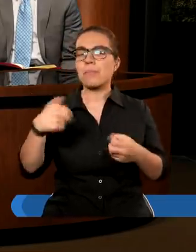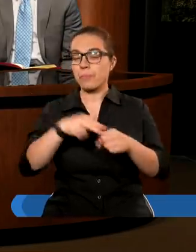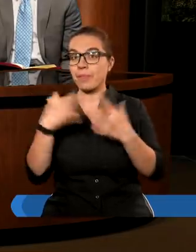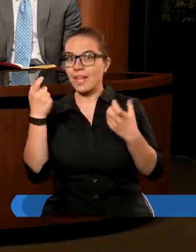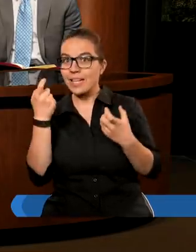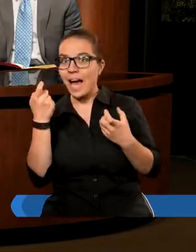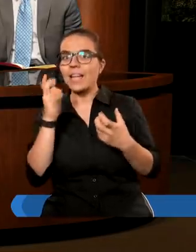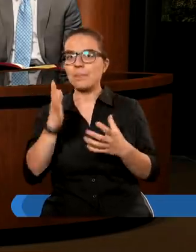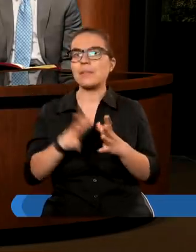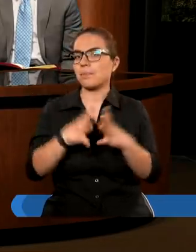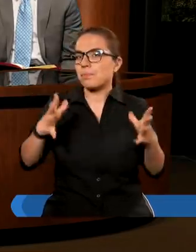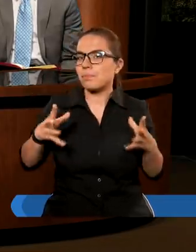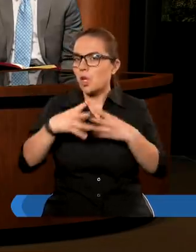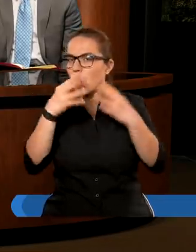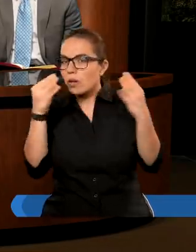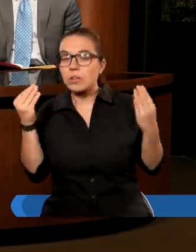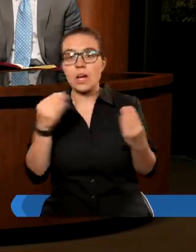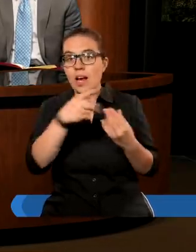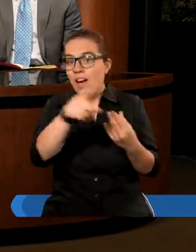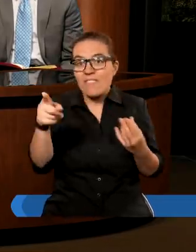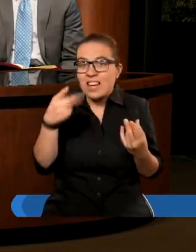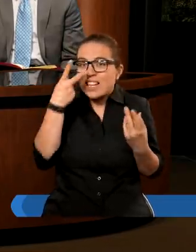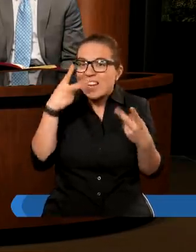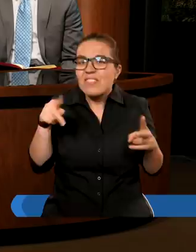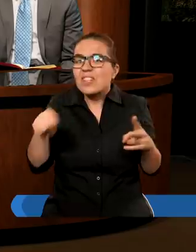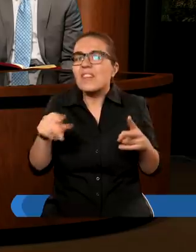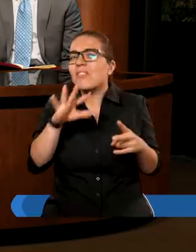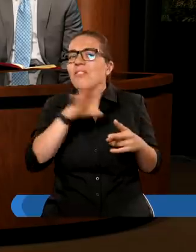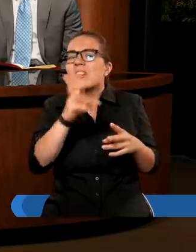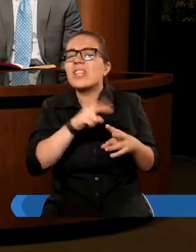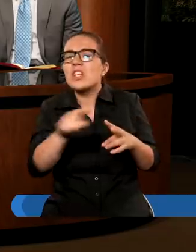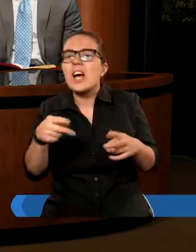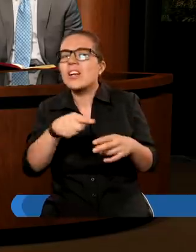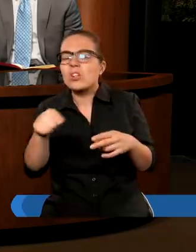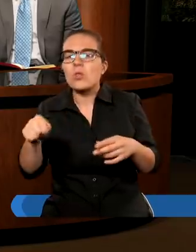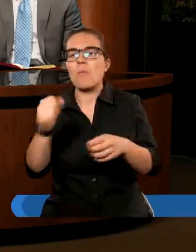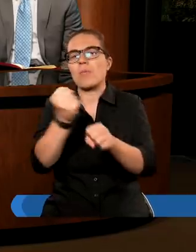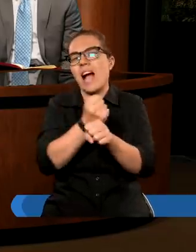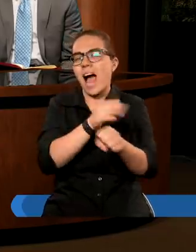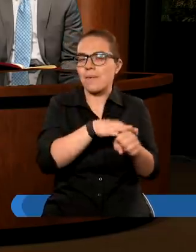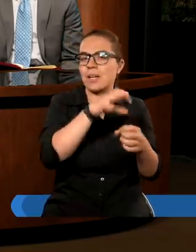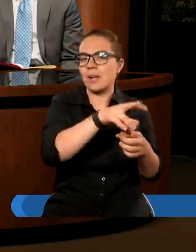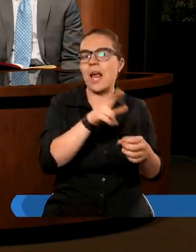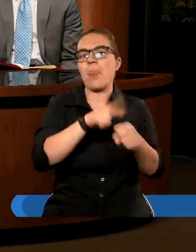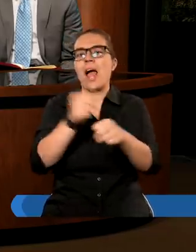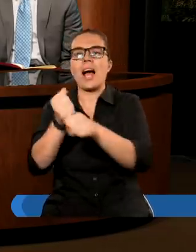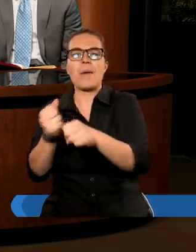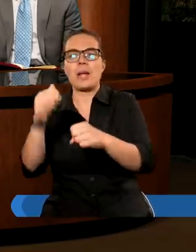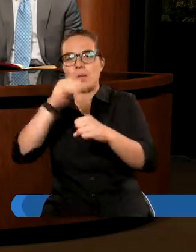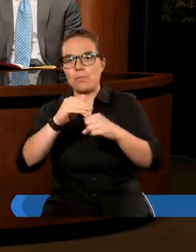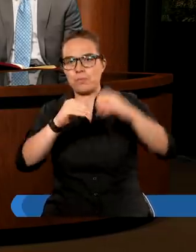chwilkę rozwinie przed uczniami? Czy nie widzicie tego wszystkiego? Tutaj nie pozostanie kamień na kamieniu.